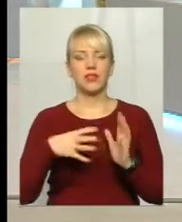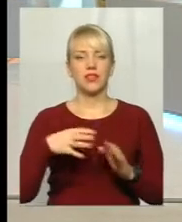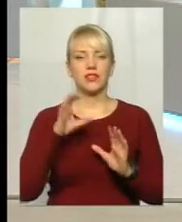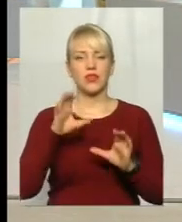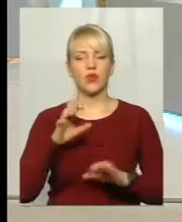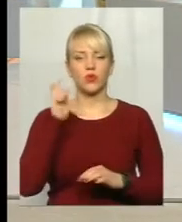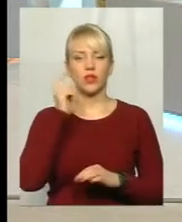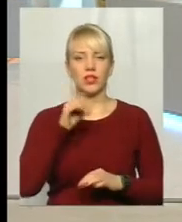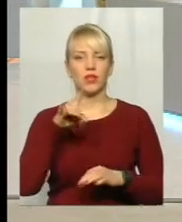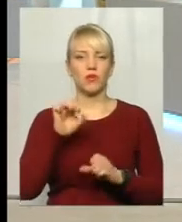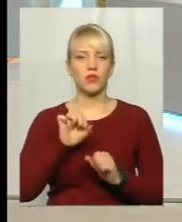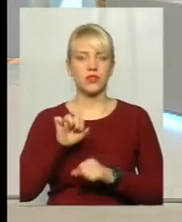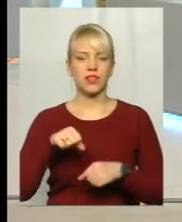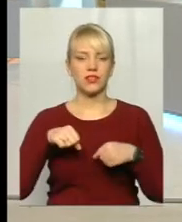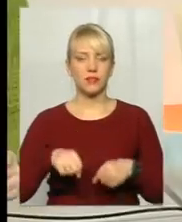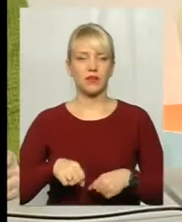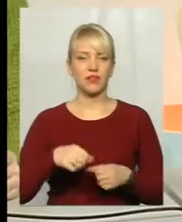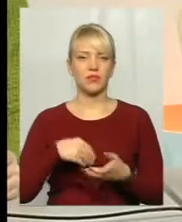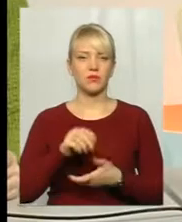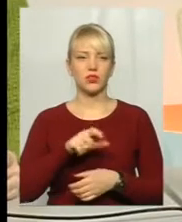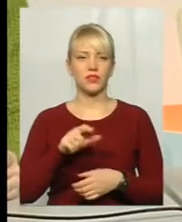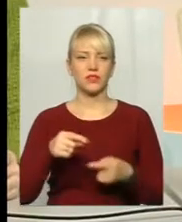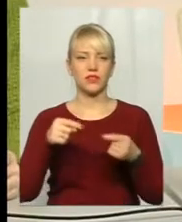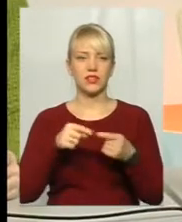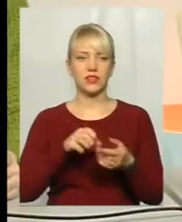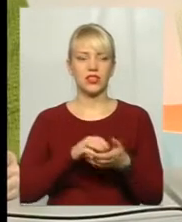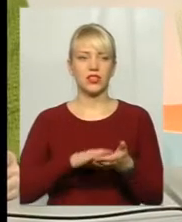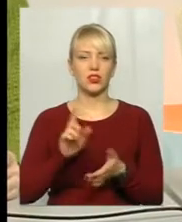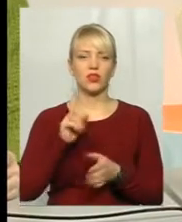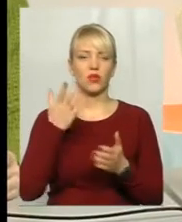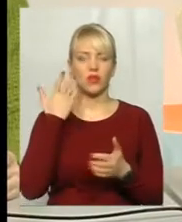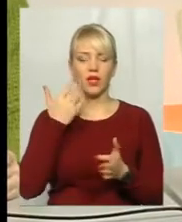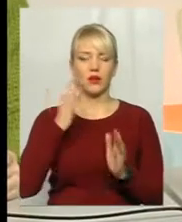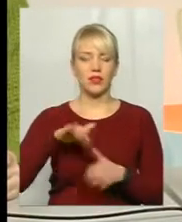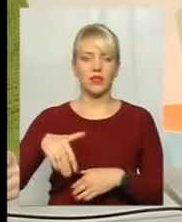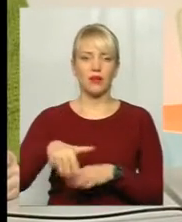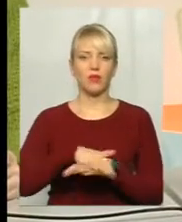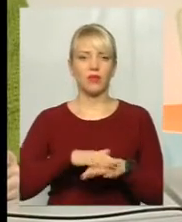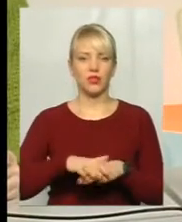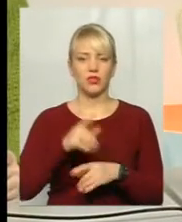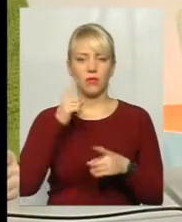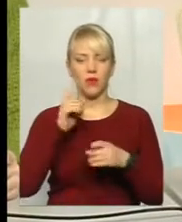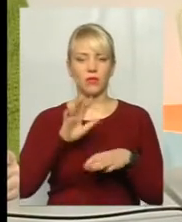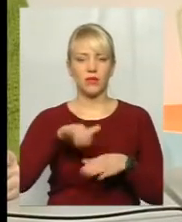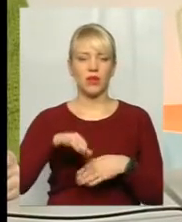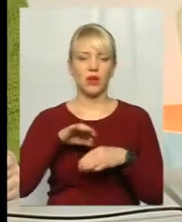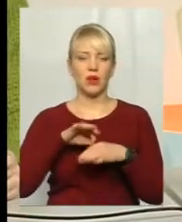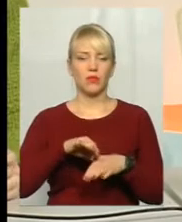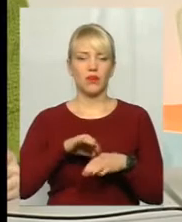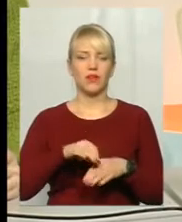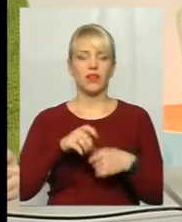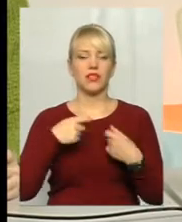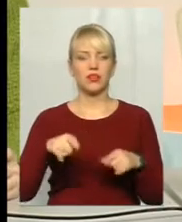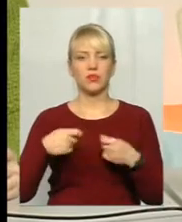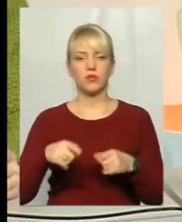України про захист прав споживачів зазначено, що коли після публічного повідомлення про початок проведення розпродажу, зменшення